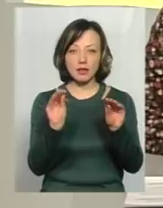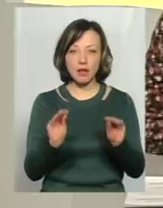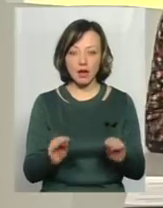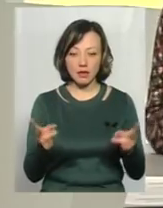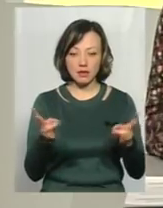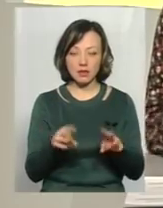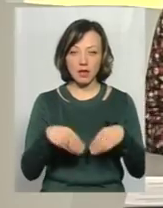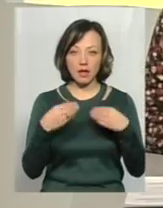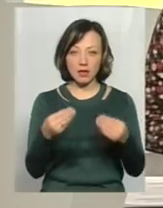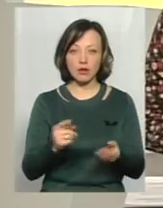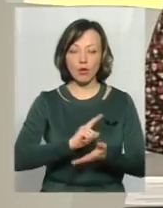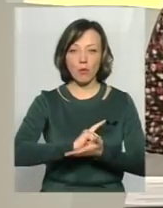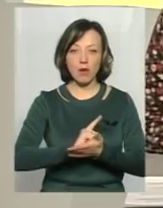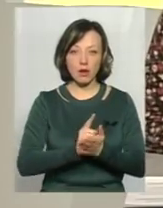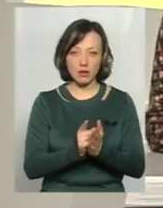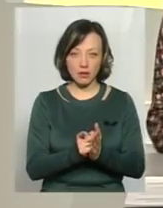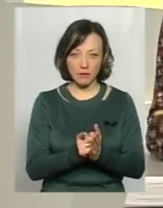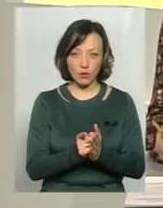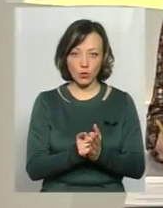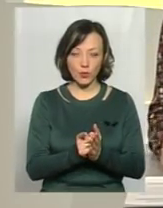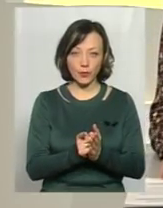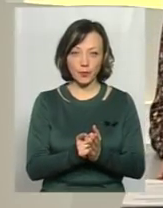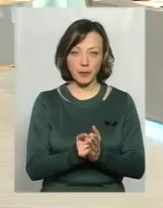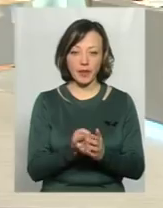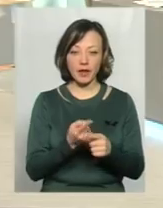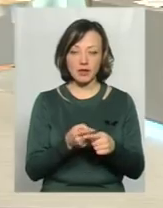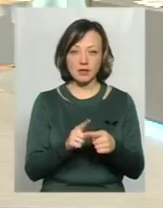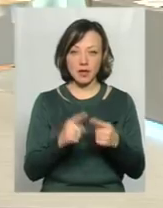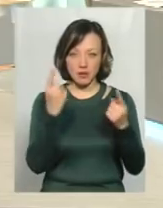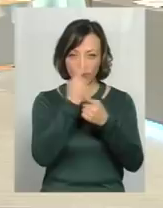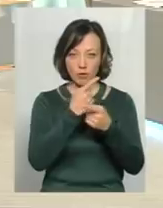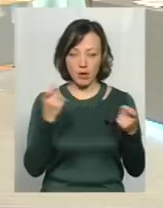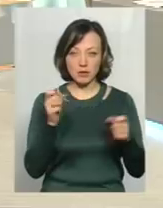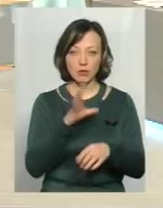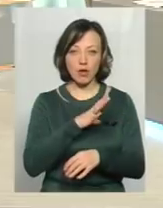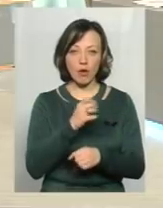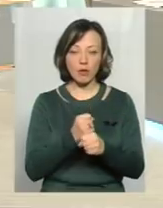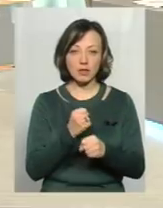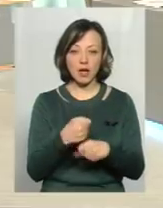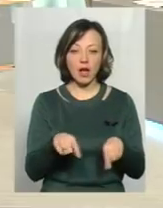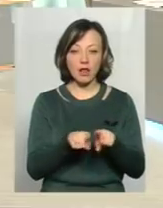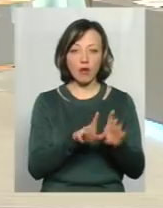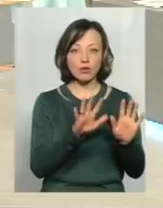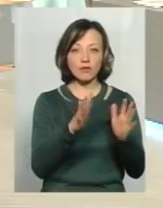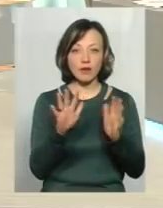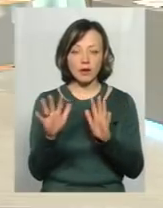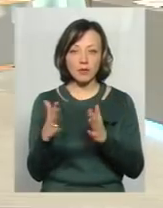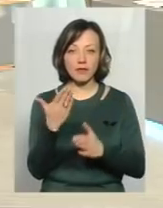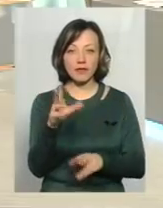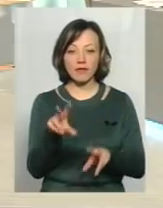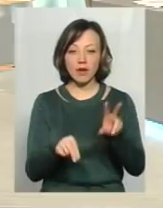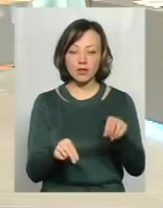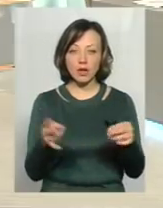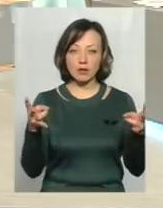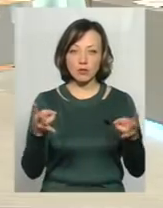того, щоб оперативно ця інформація була опрацьована, а також випадки, в яких ви вважаєте, що